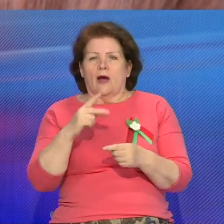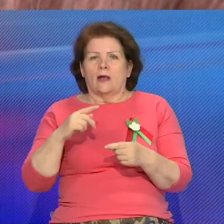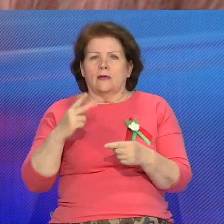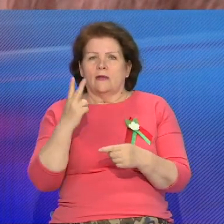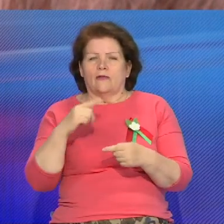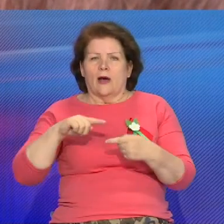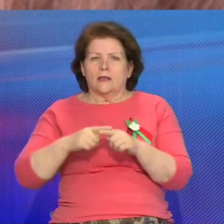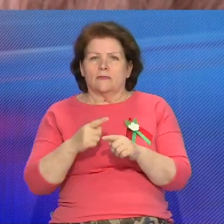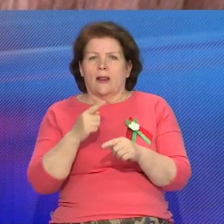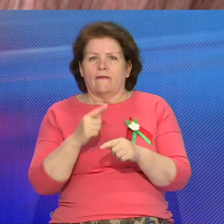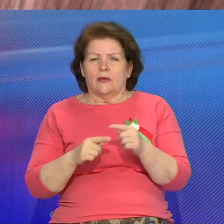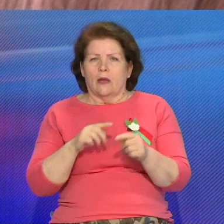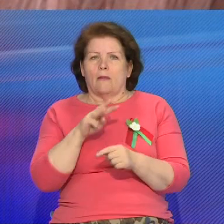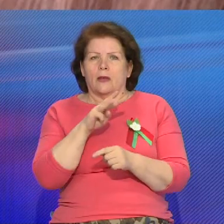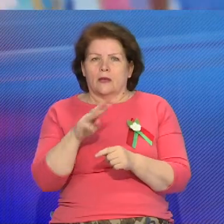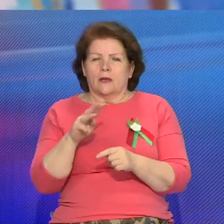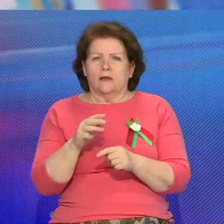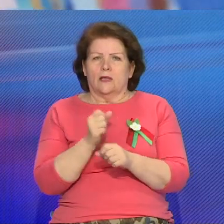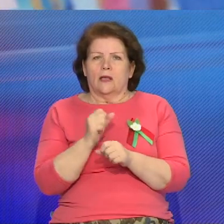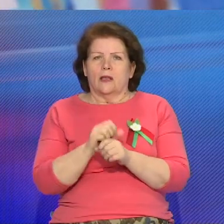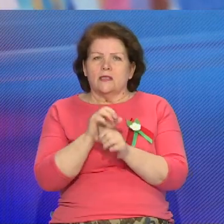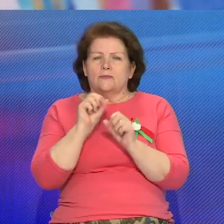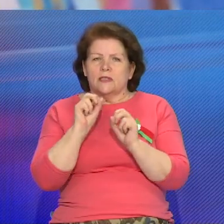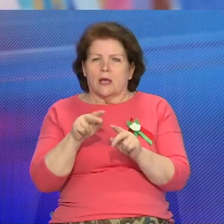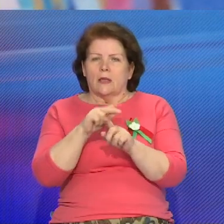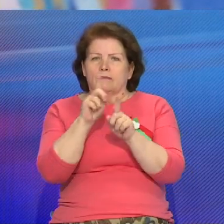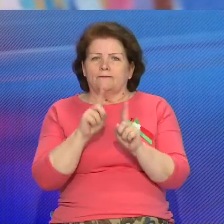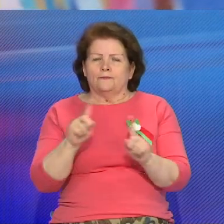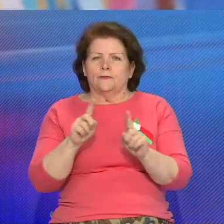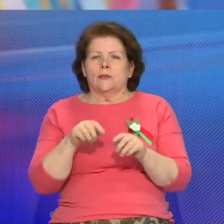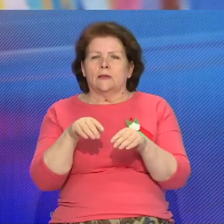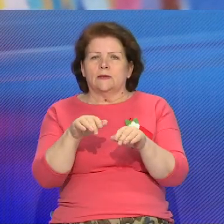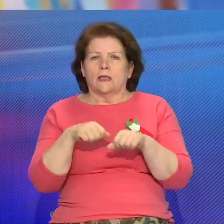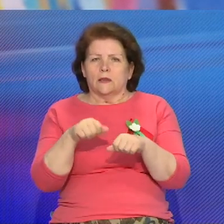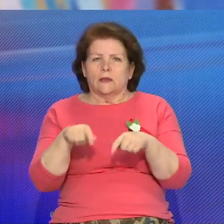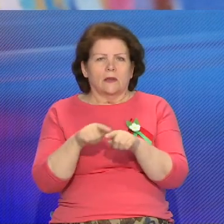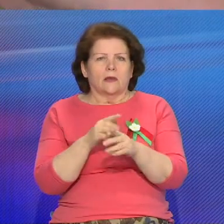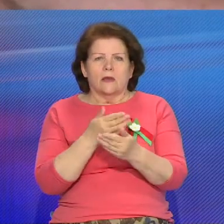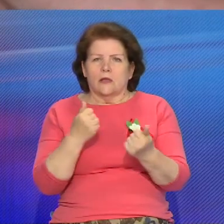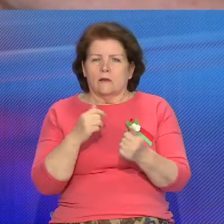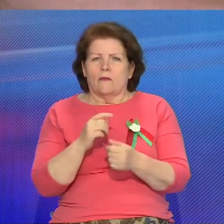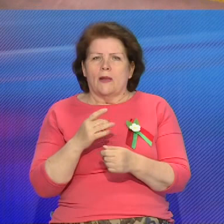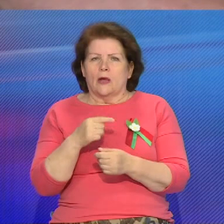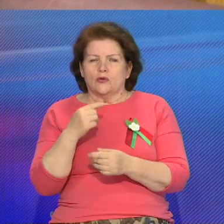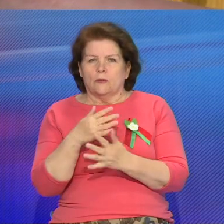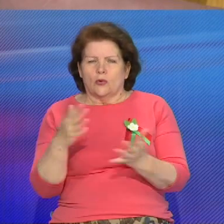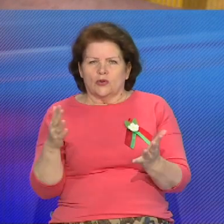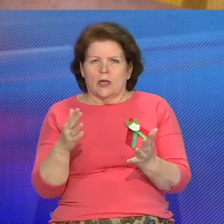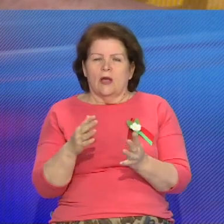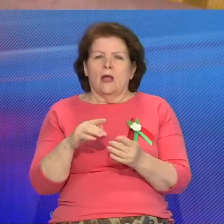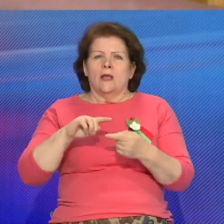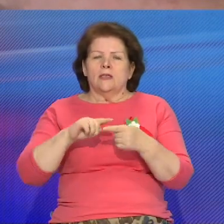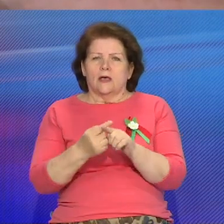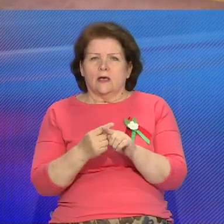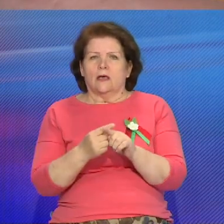метры ствараўся на уникальным ткацким станку, што немая аналогаў у республицы. Техніка шпераборнага однапаковага